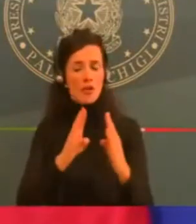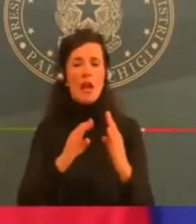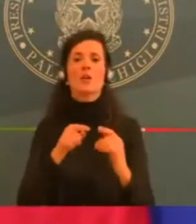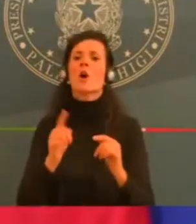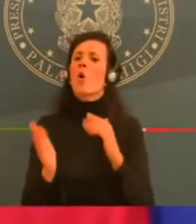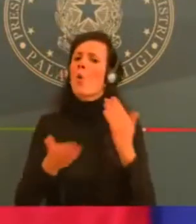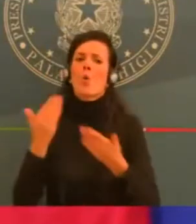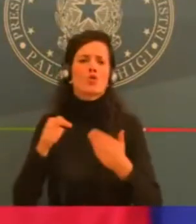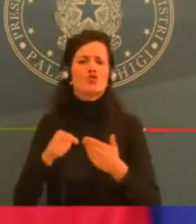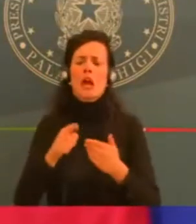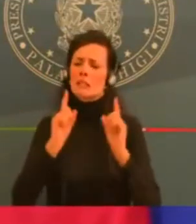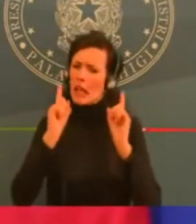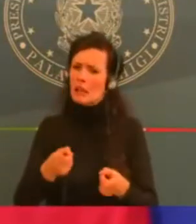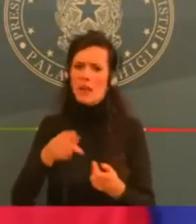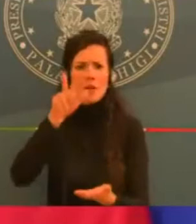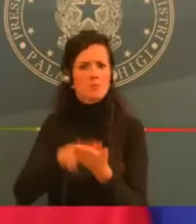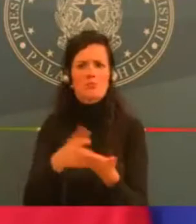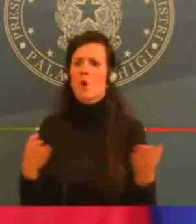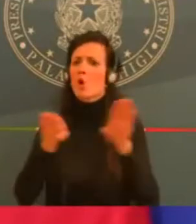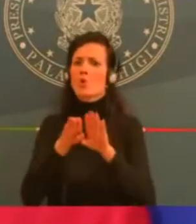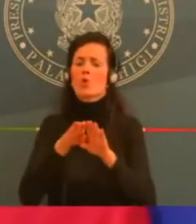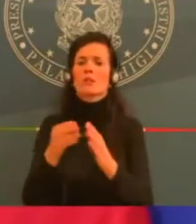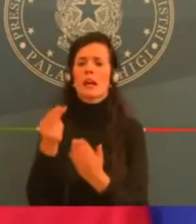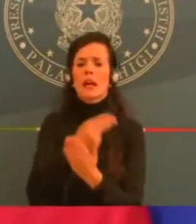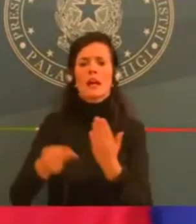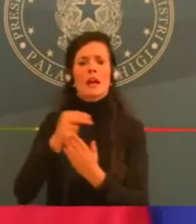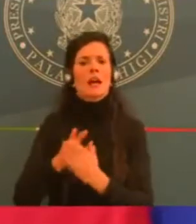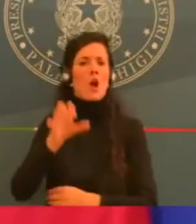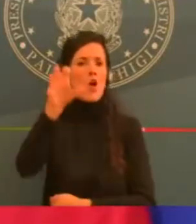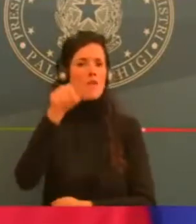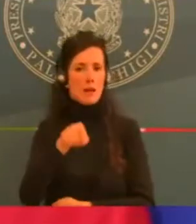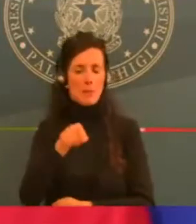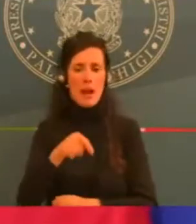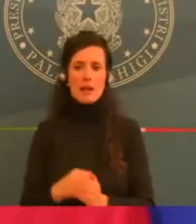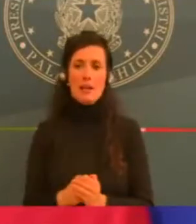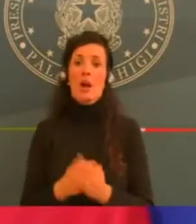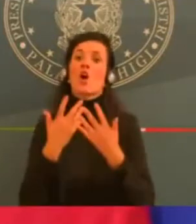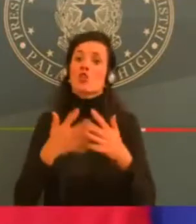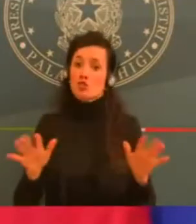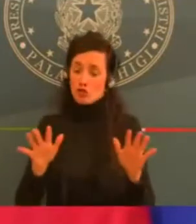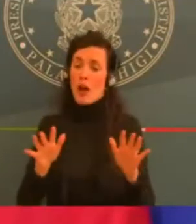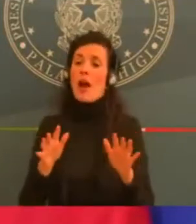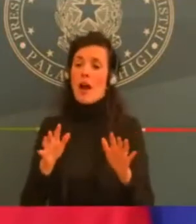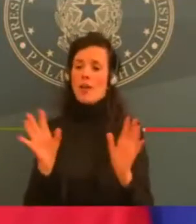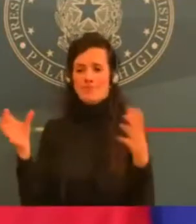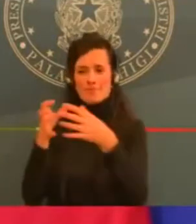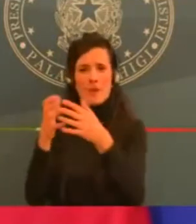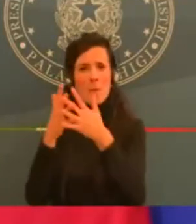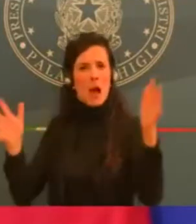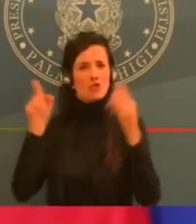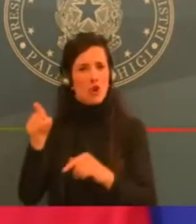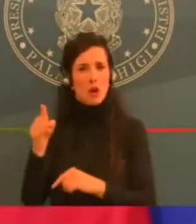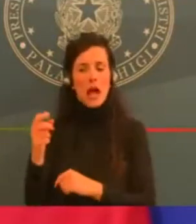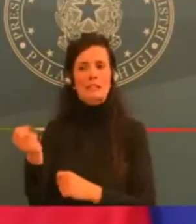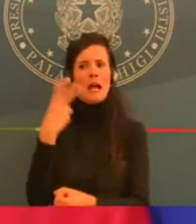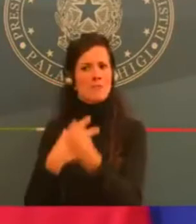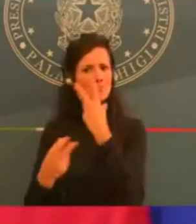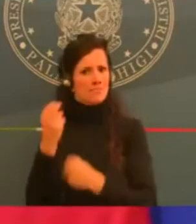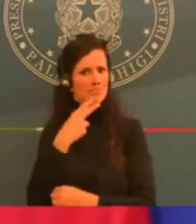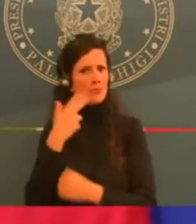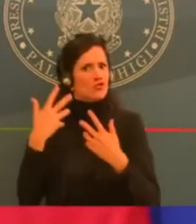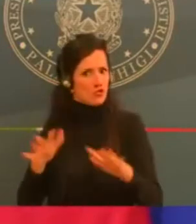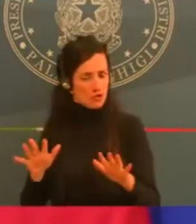credo che dobbiamo essere pronti, liberi, disponibili tutti a perfezionare sino all'ultimo minuto,